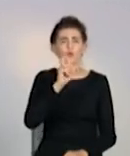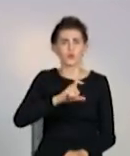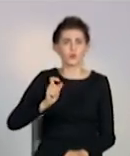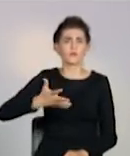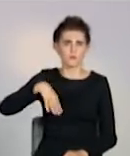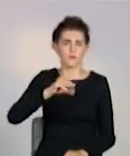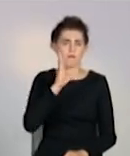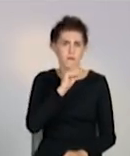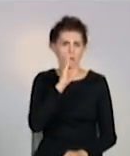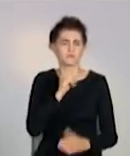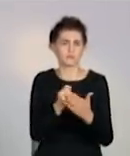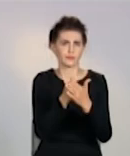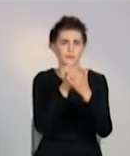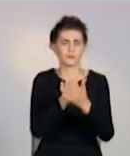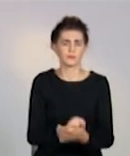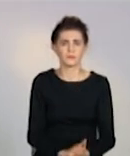таки вдалося.